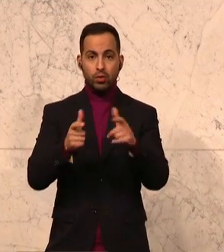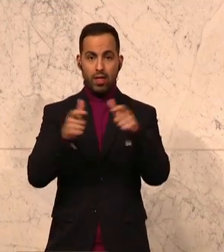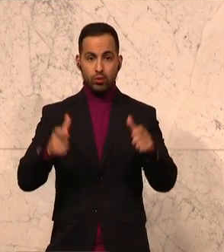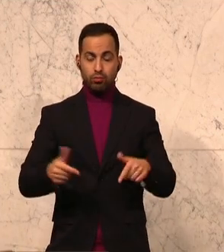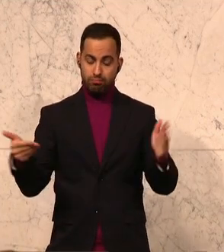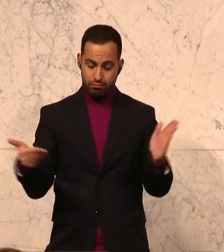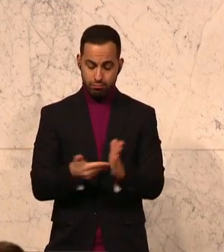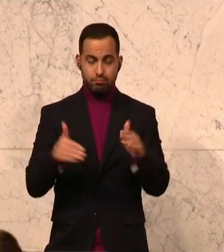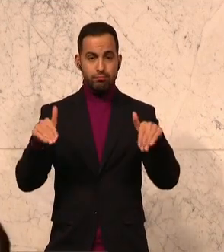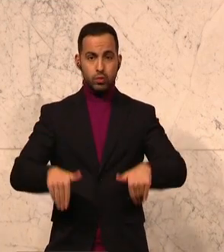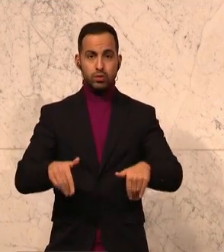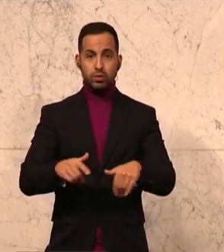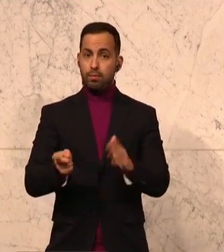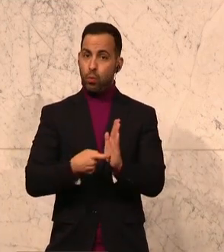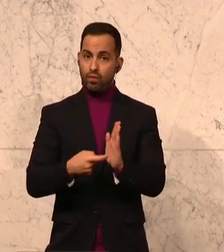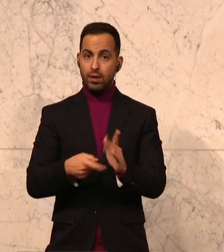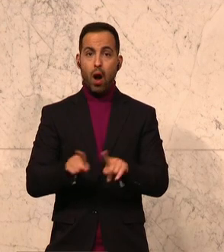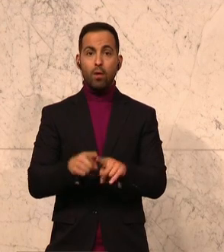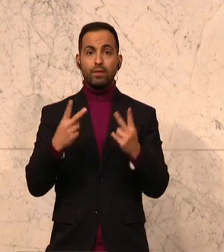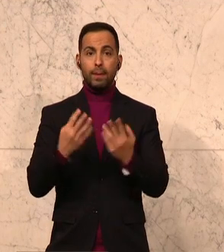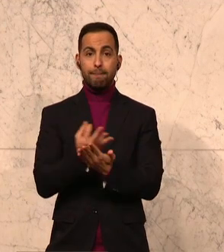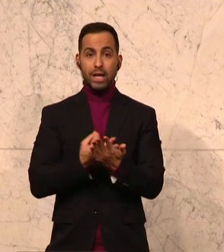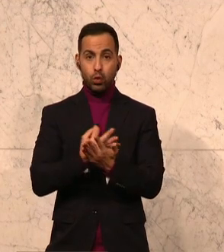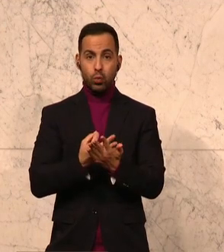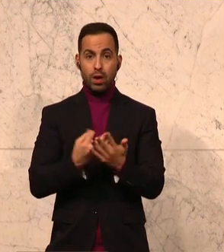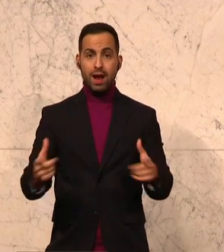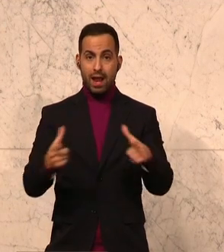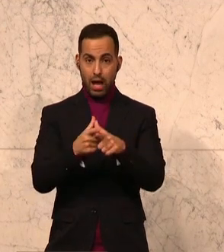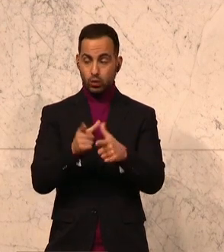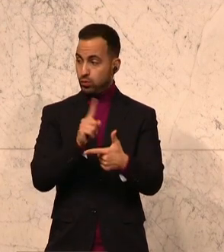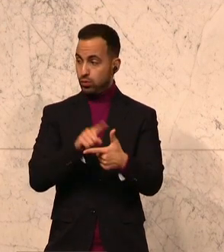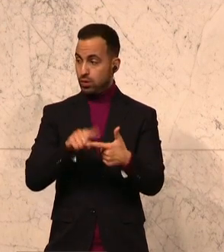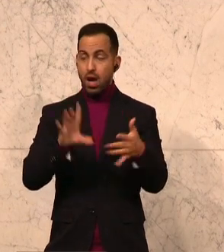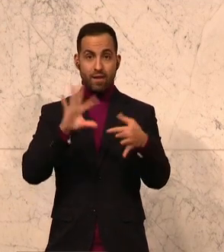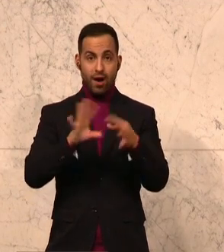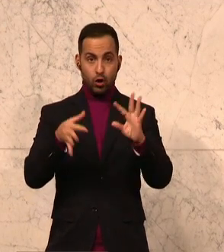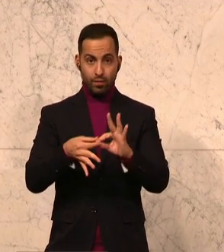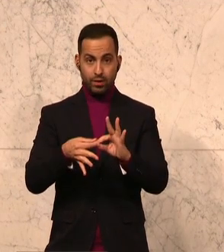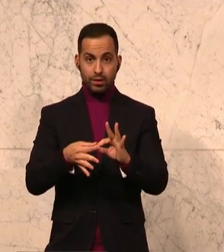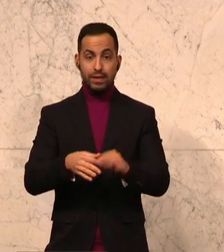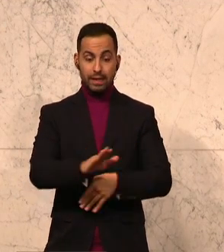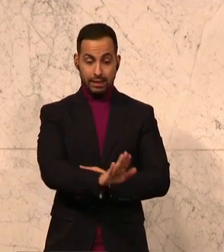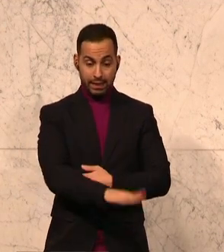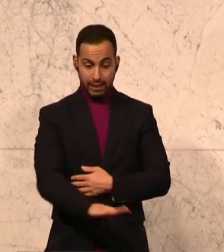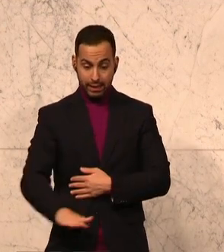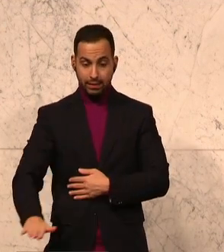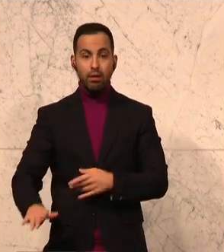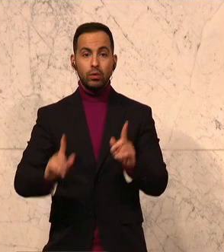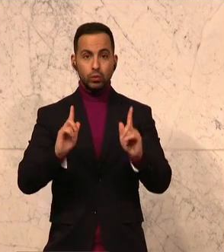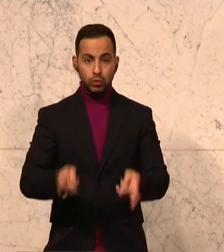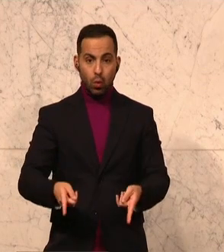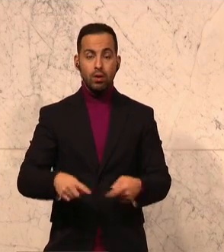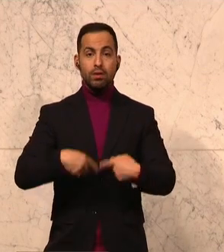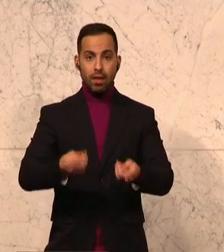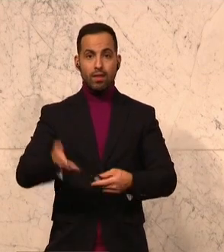unbedingt notwendig. Es geht darum, dass wir Bildung und Leistung in diesem Land so verknüpfen, dass unsere Kinder am Ende des Tages wissen,